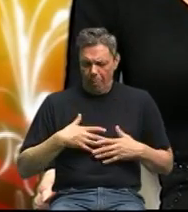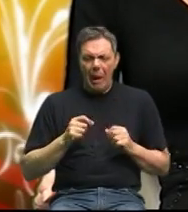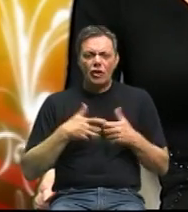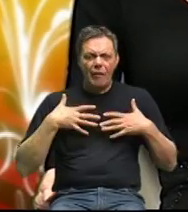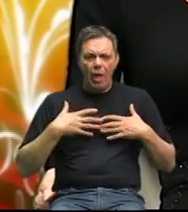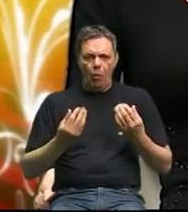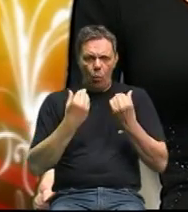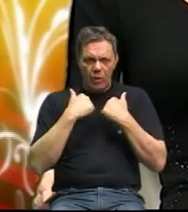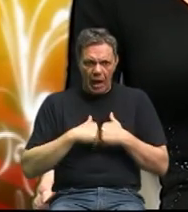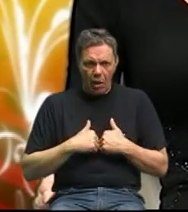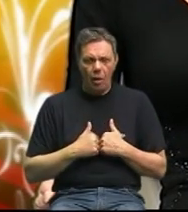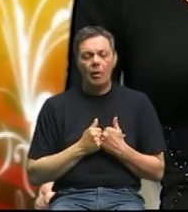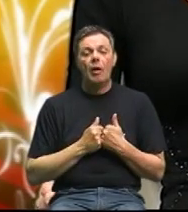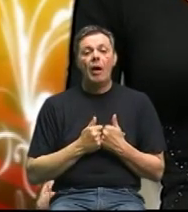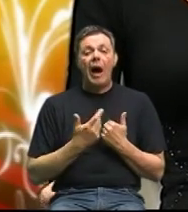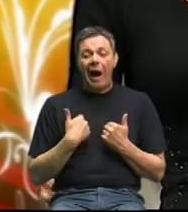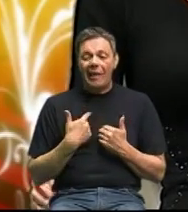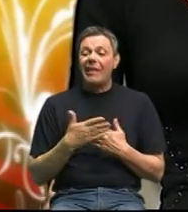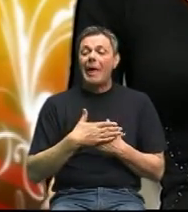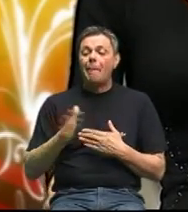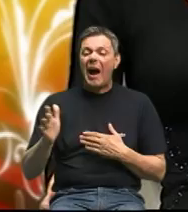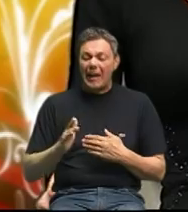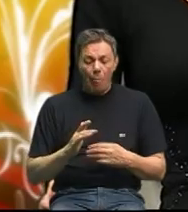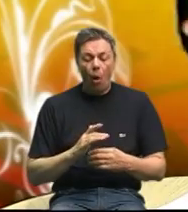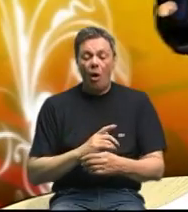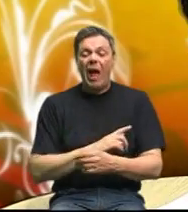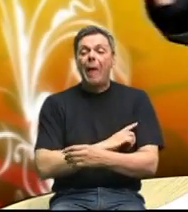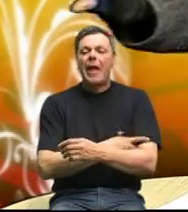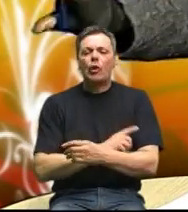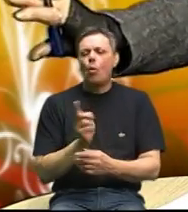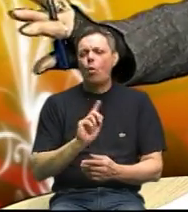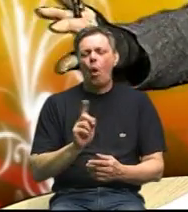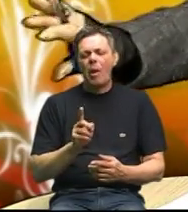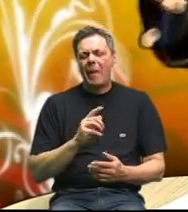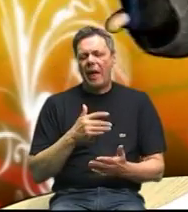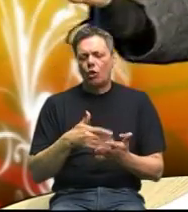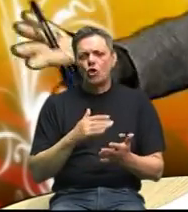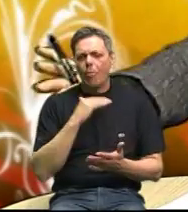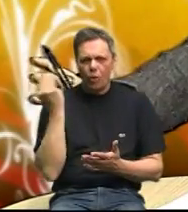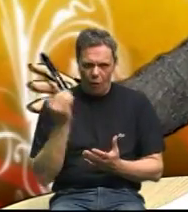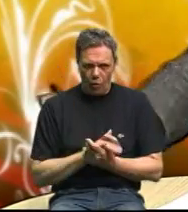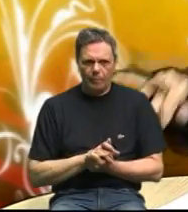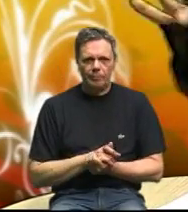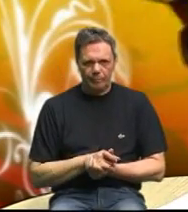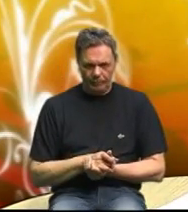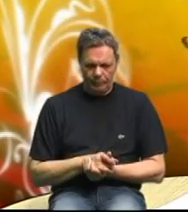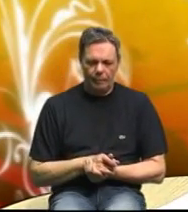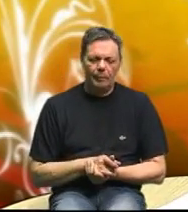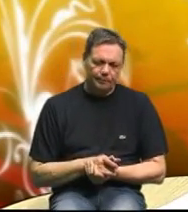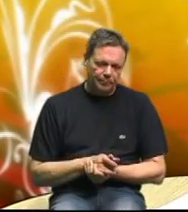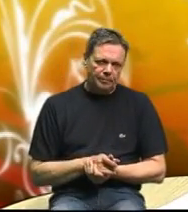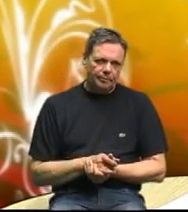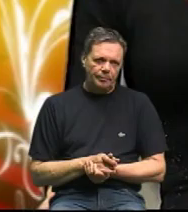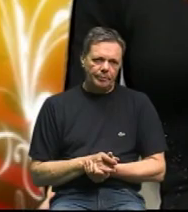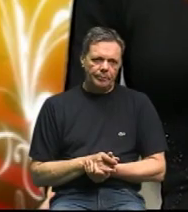eliminirala tu energiju koju ne trošimo dovoljno eliminiramo saharide i masnoće